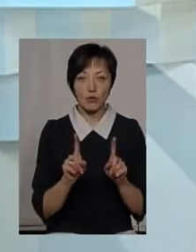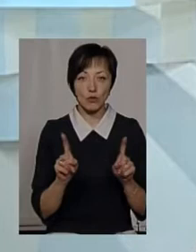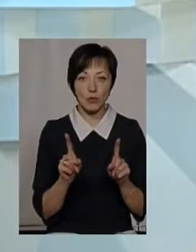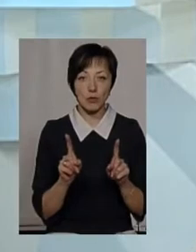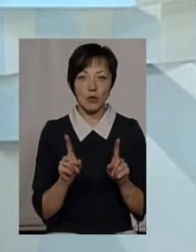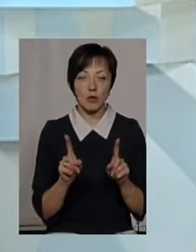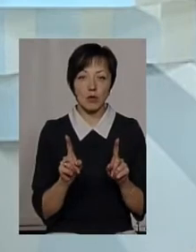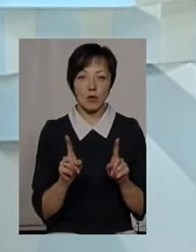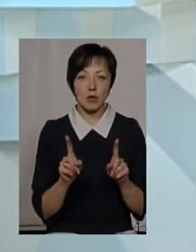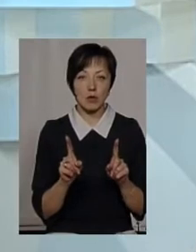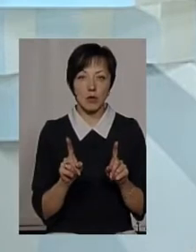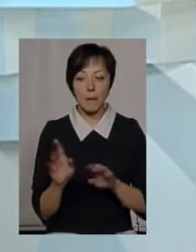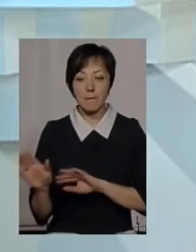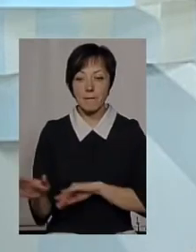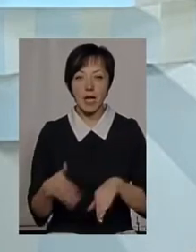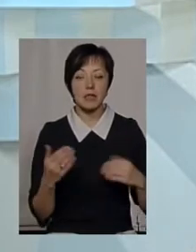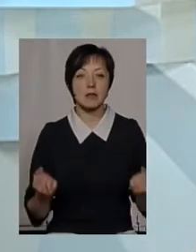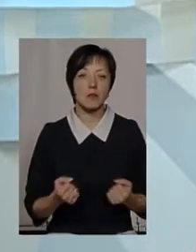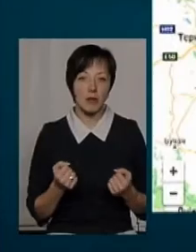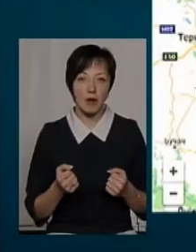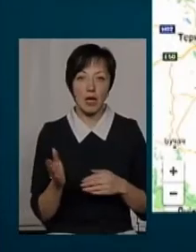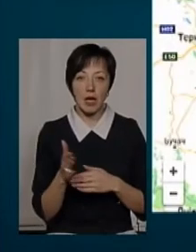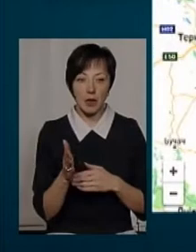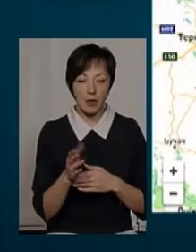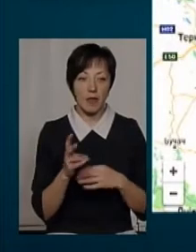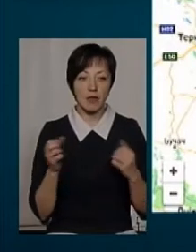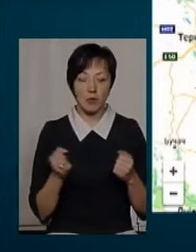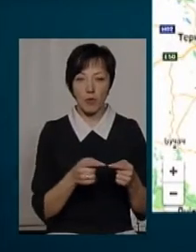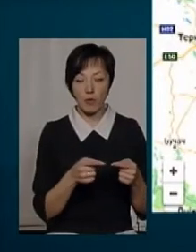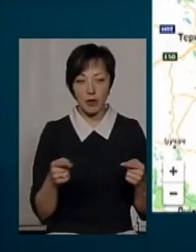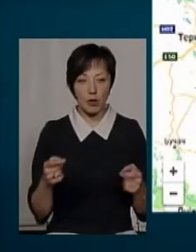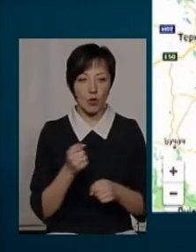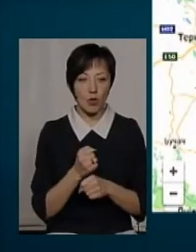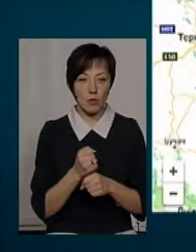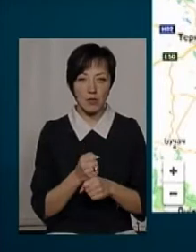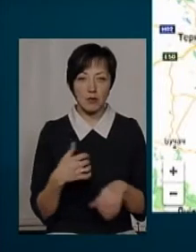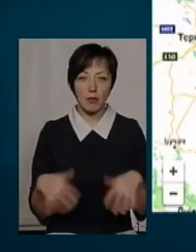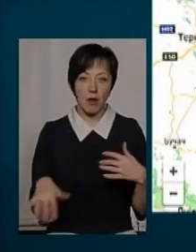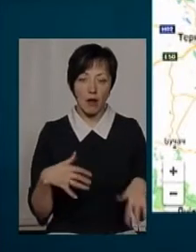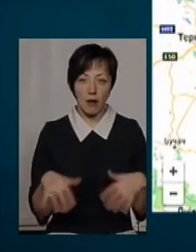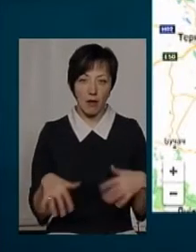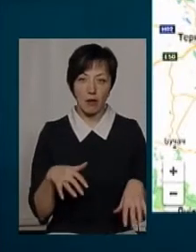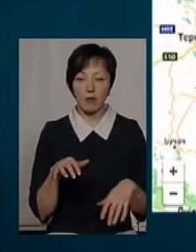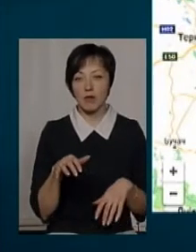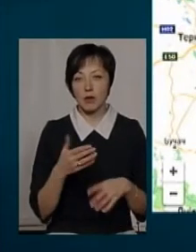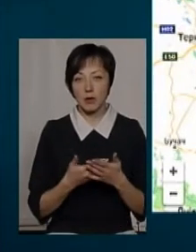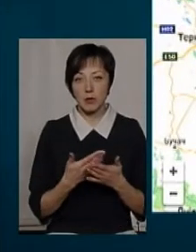того, з метою перезимівлі. Риба на зимовий період робиться досить милява, в неї